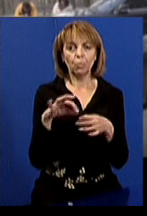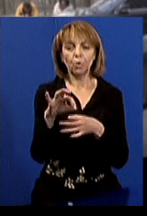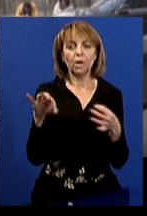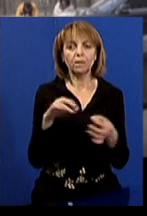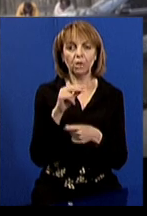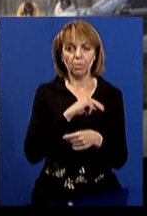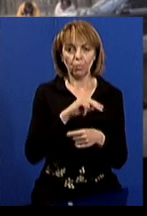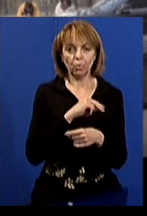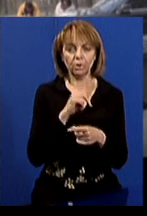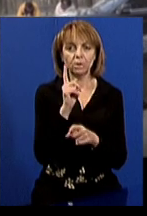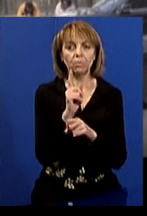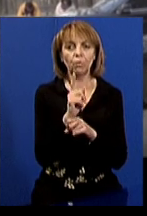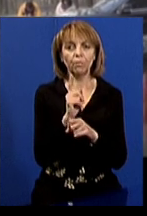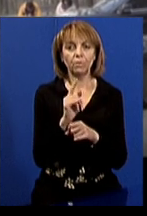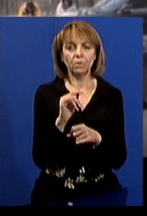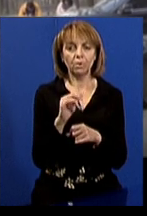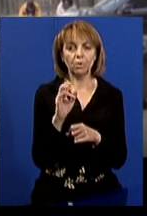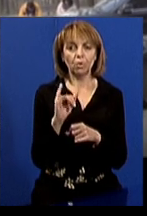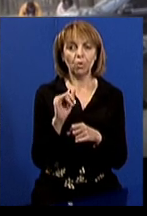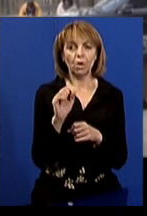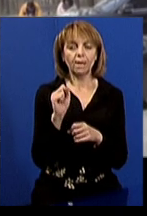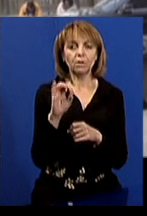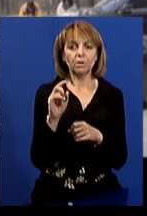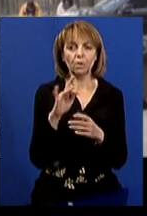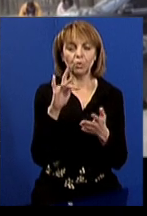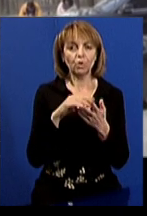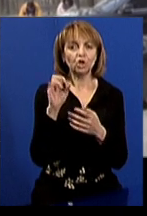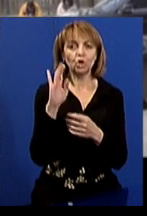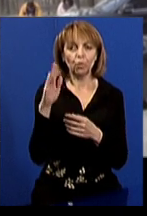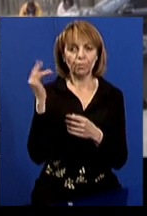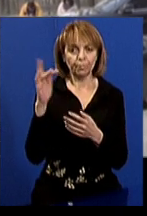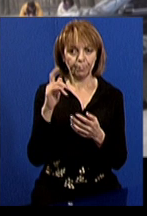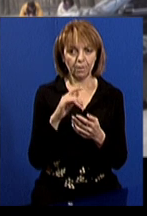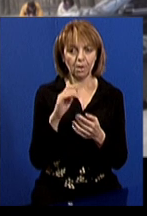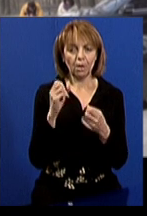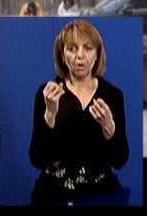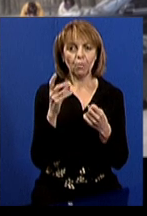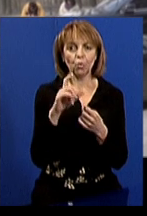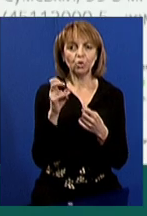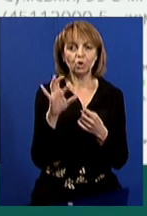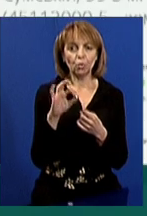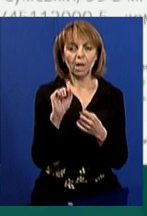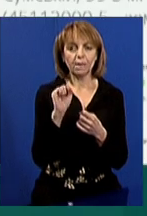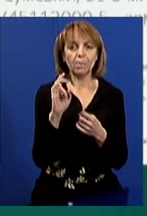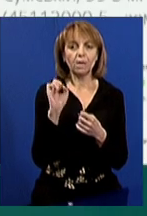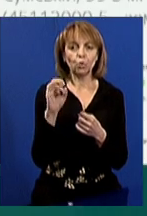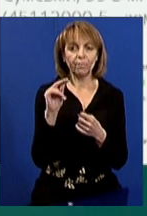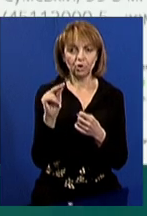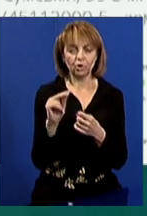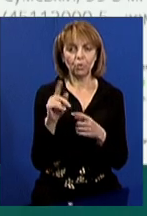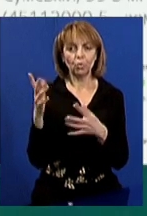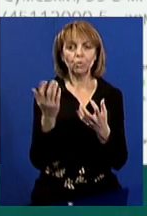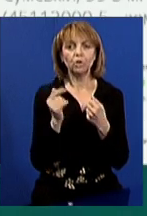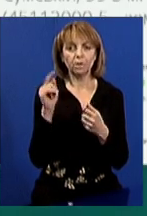роботи замовлені у архітектора з міста Чернігова, Прощенка Артема Анатолійовича. Він